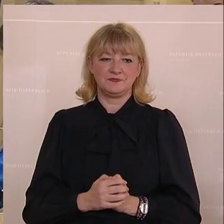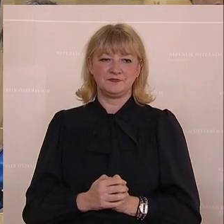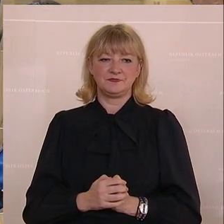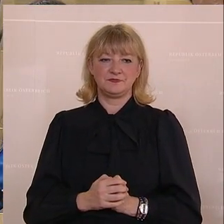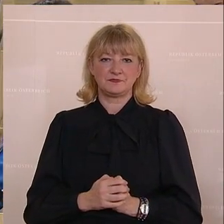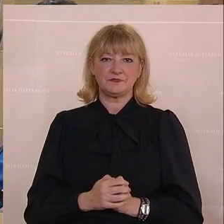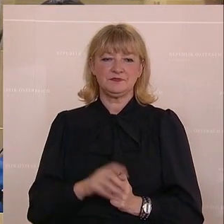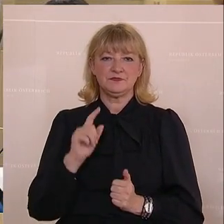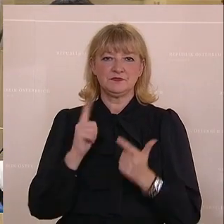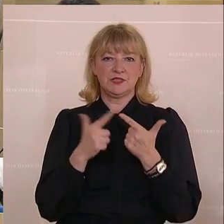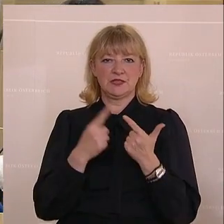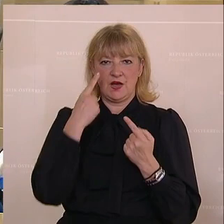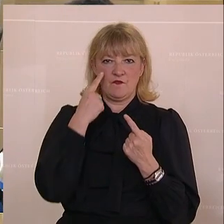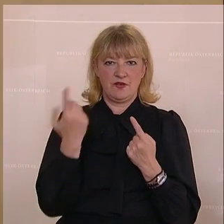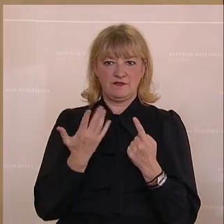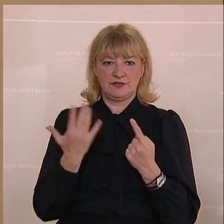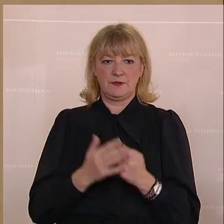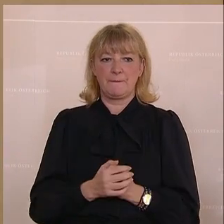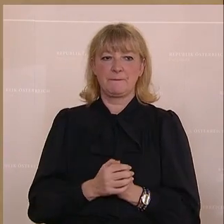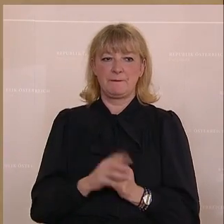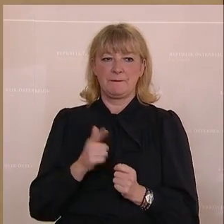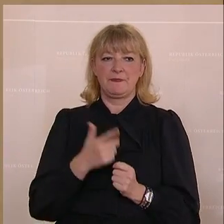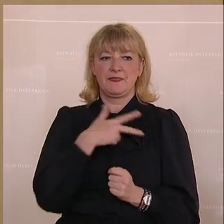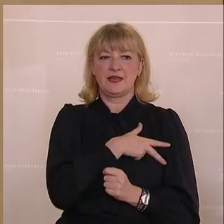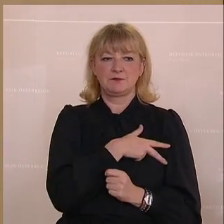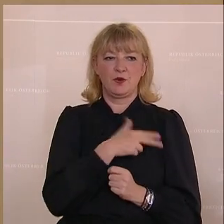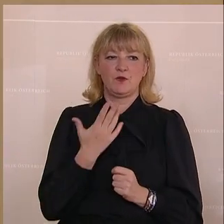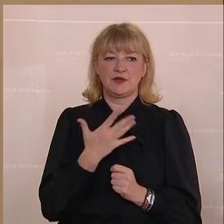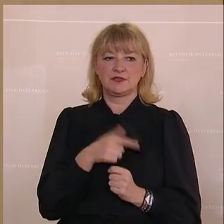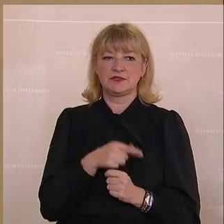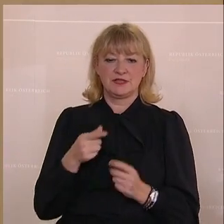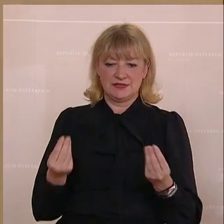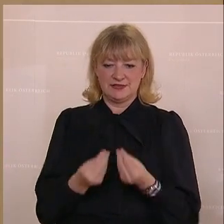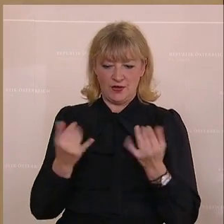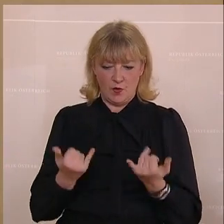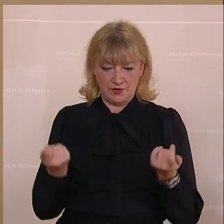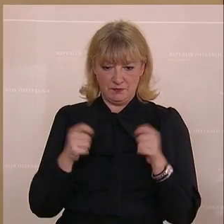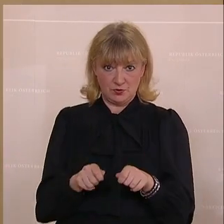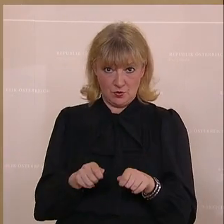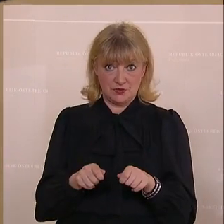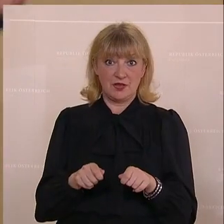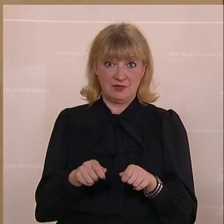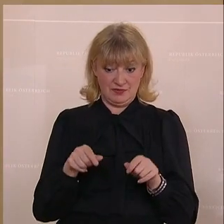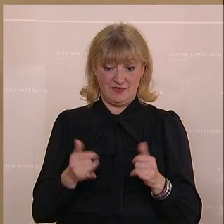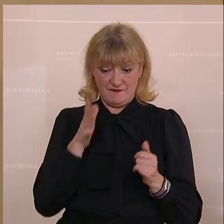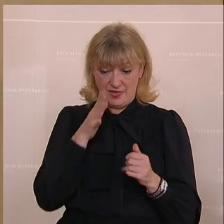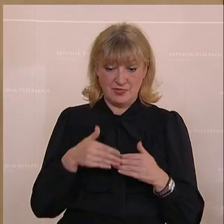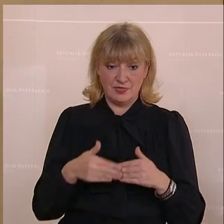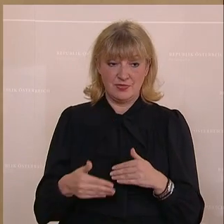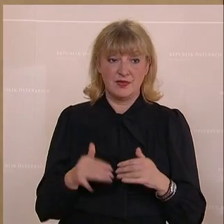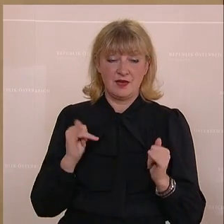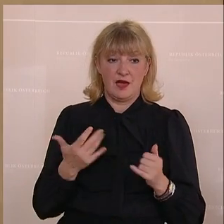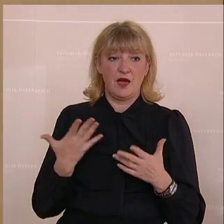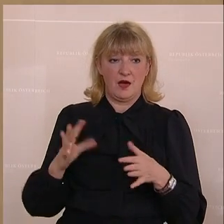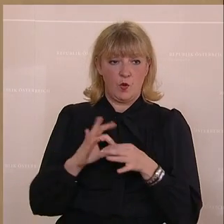Und eine zweite Auffälligkeit bei der SPÖ ist, dass die Dinge, die heute beschlossen werden, die, und natürlich hat es